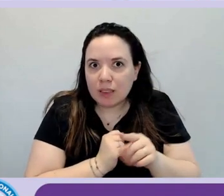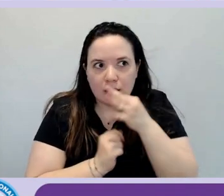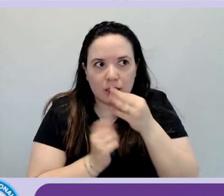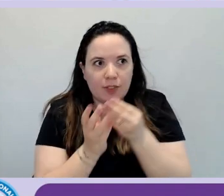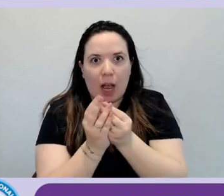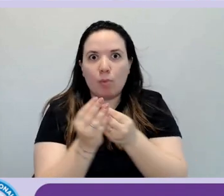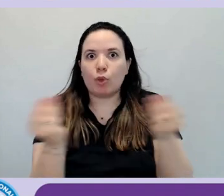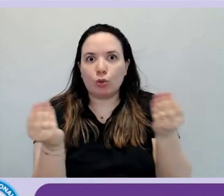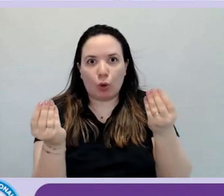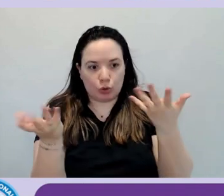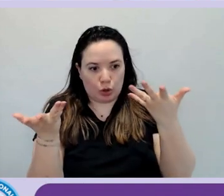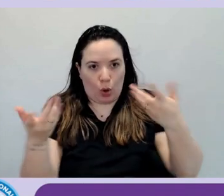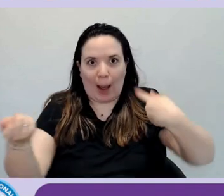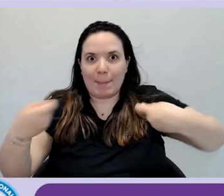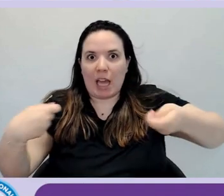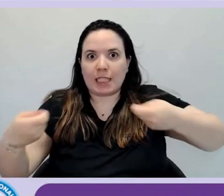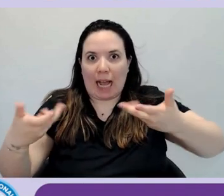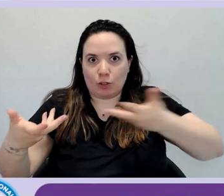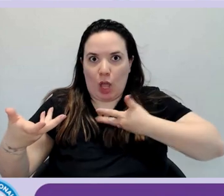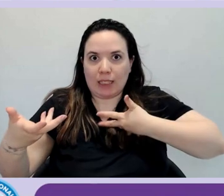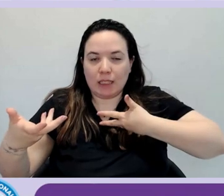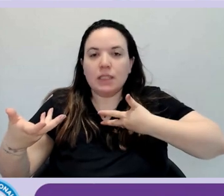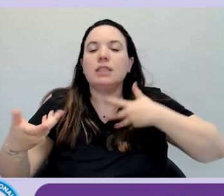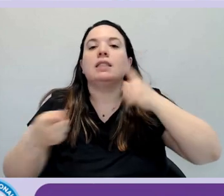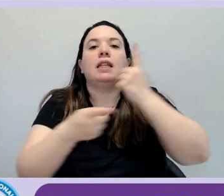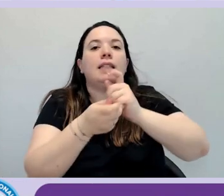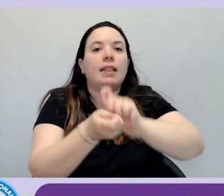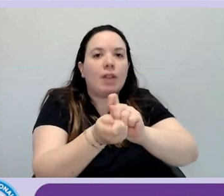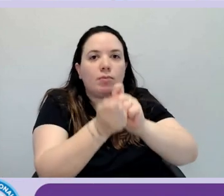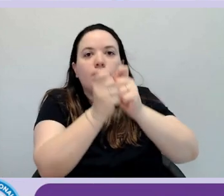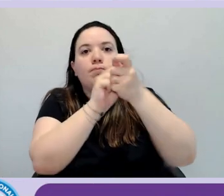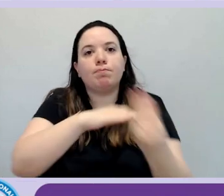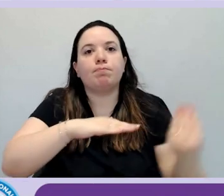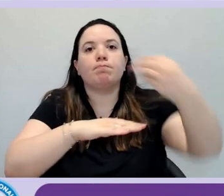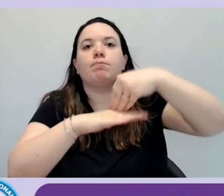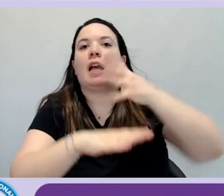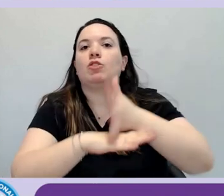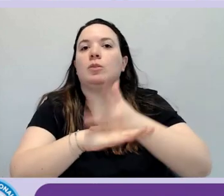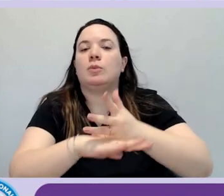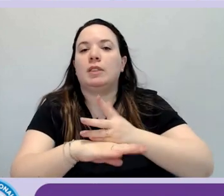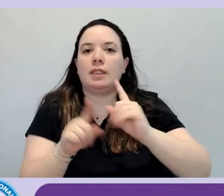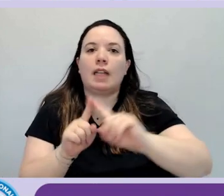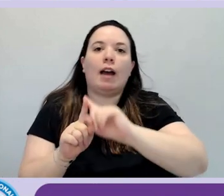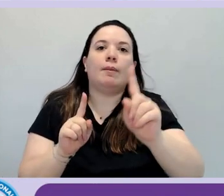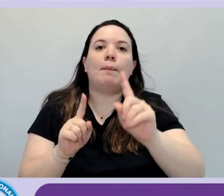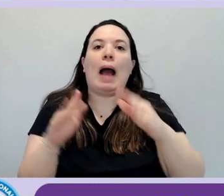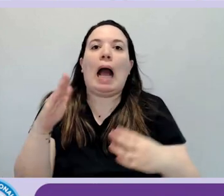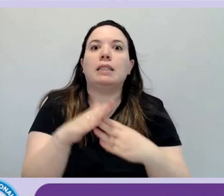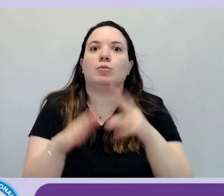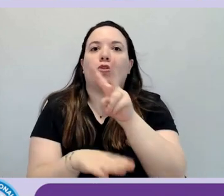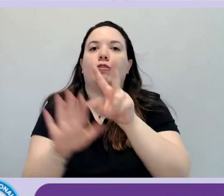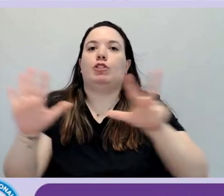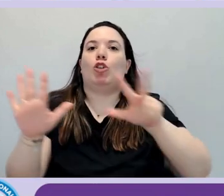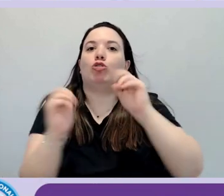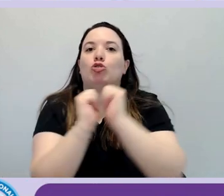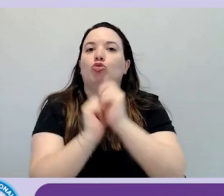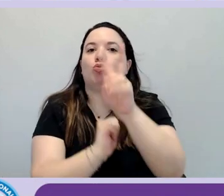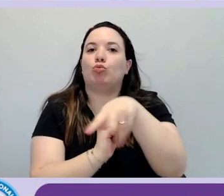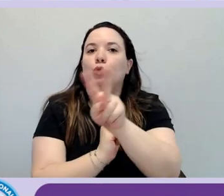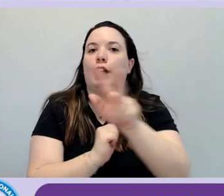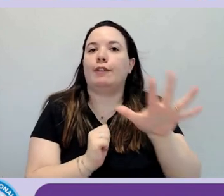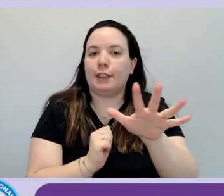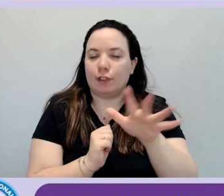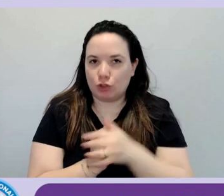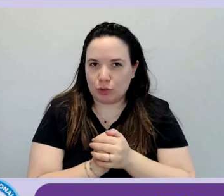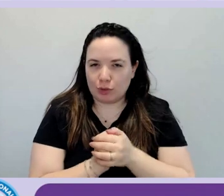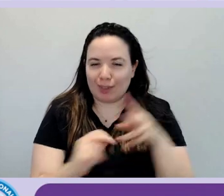dovranno essere adeguati entro non oltre il 28 giugno del 2025. Questa cosa ci fa sorridere perché noi a